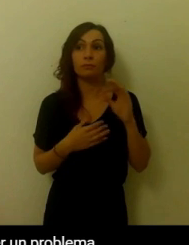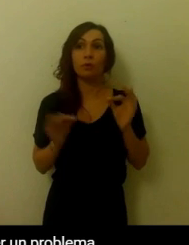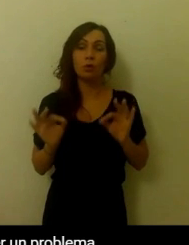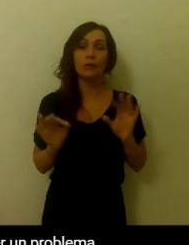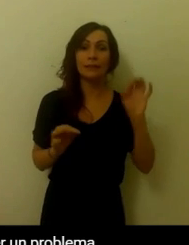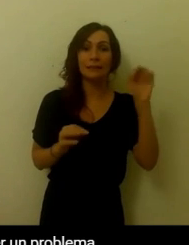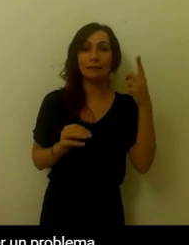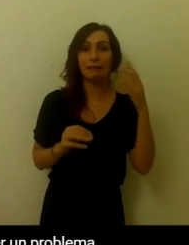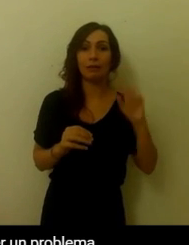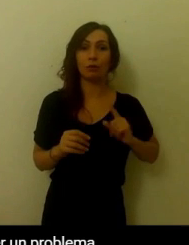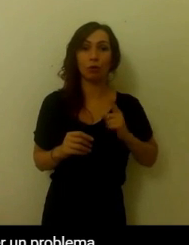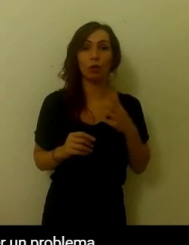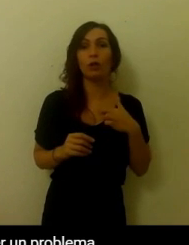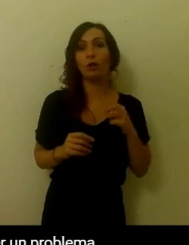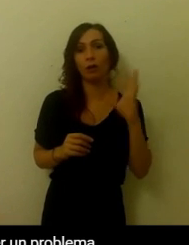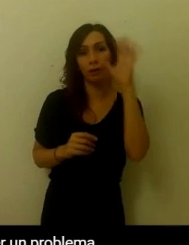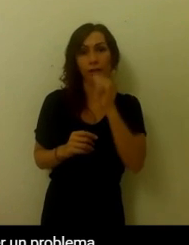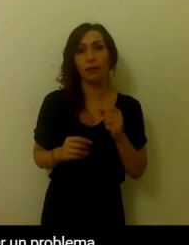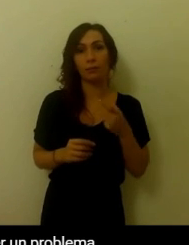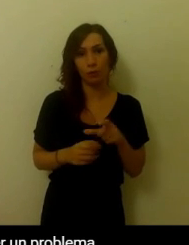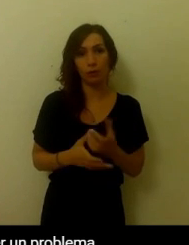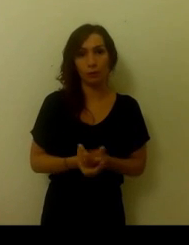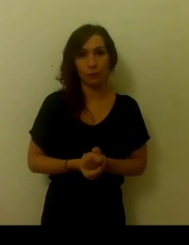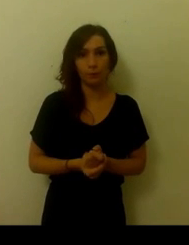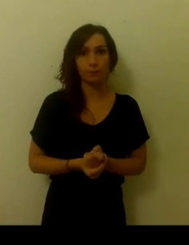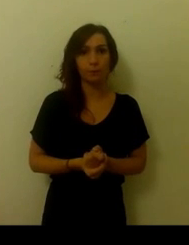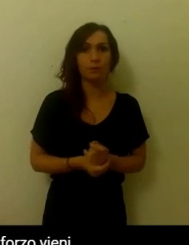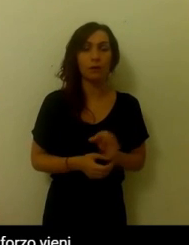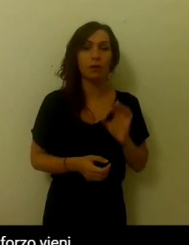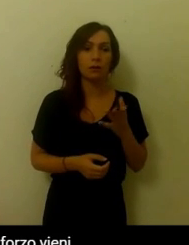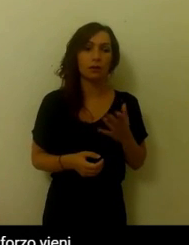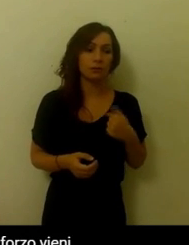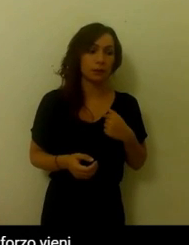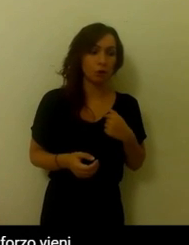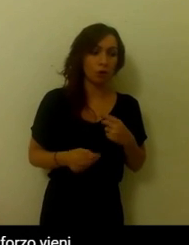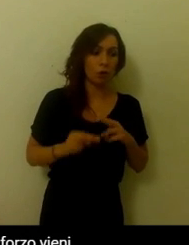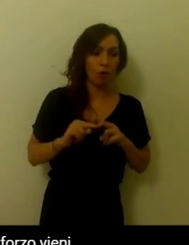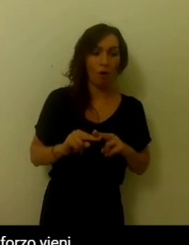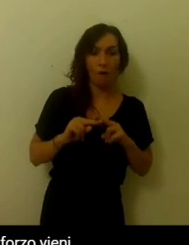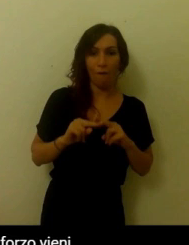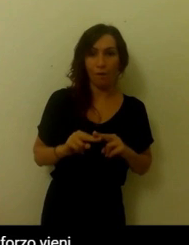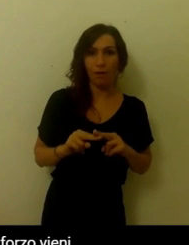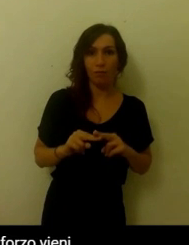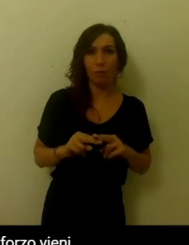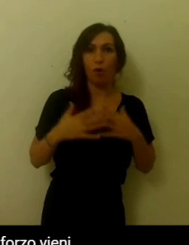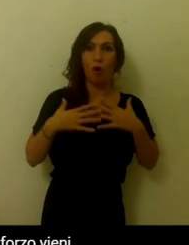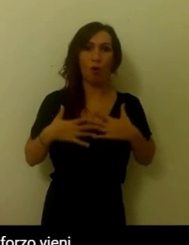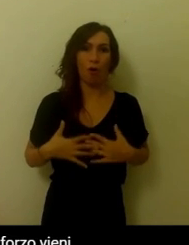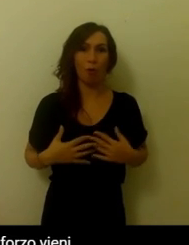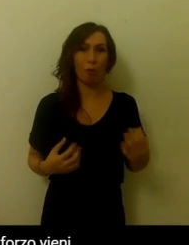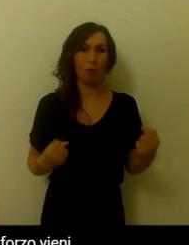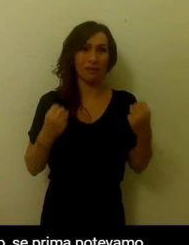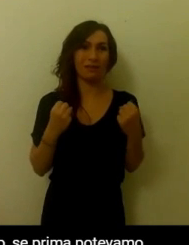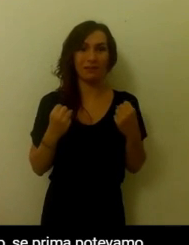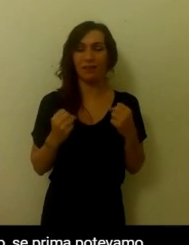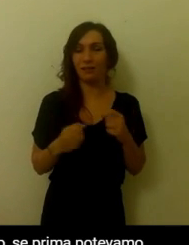dolore. Ricordiamoci inoltre che più si è stati fermi per un problema più il nostro organismo ha gradatamente perso la resistenza, lo sforzo.